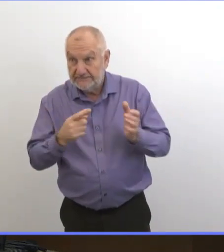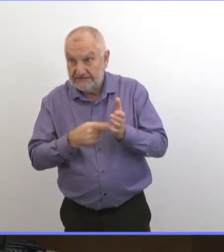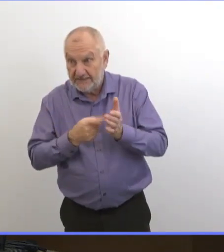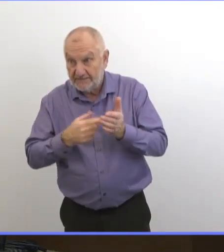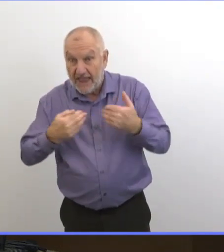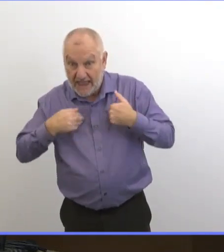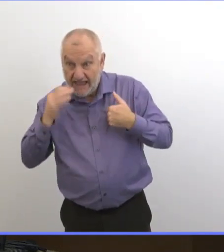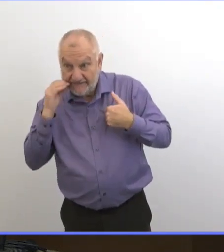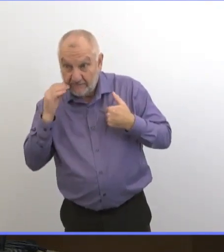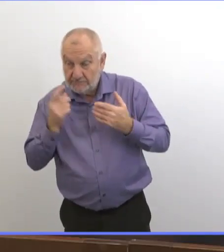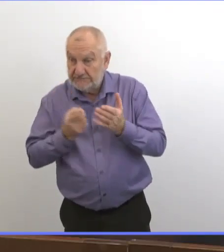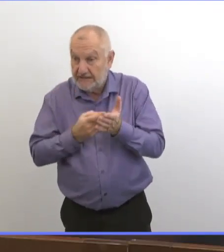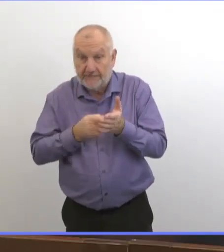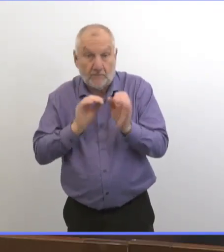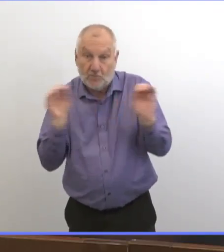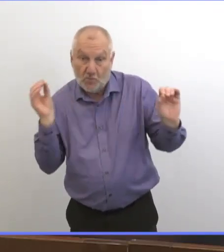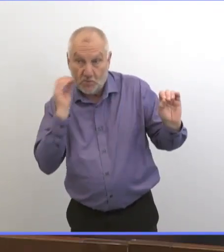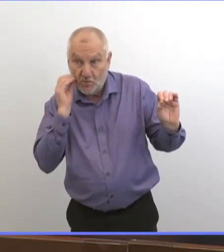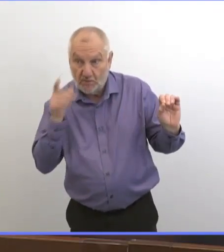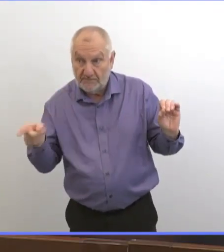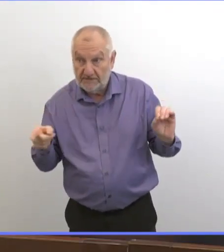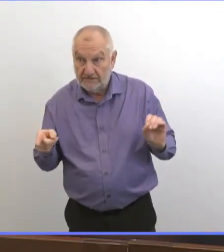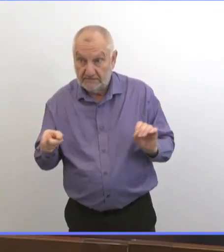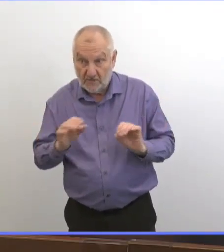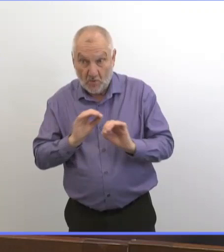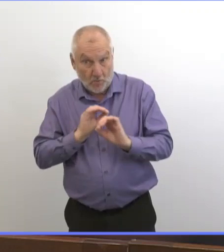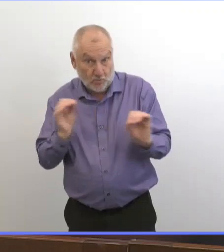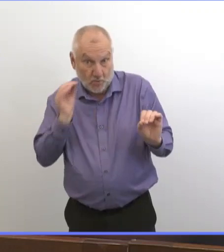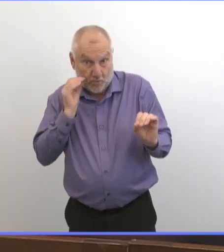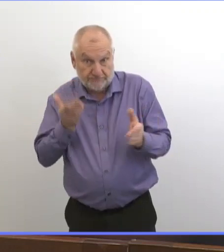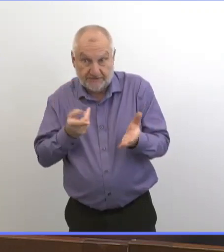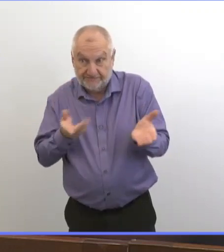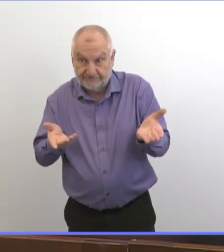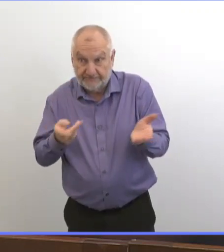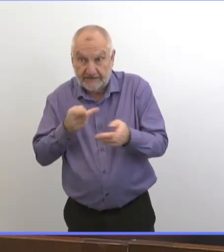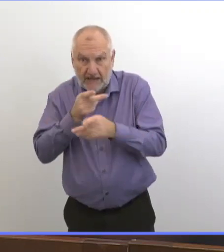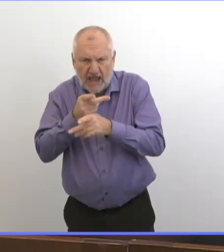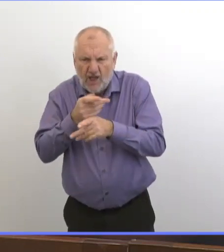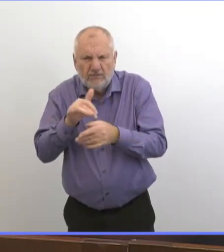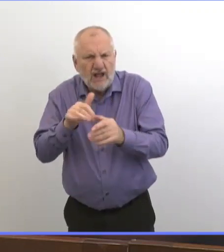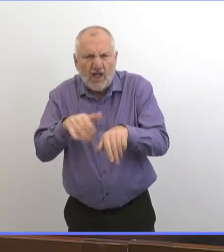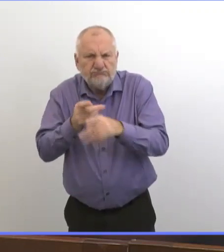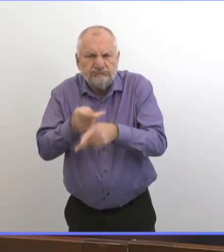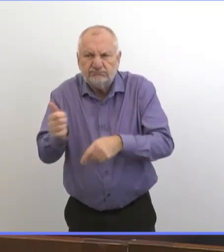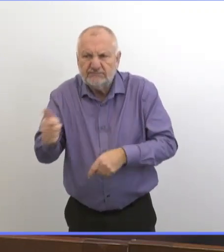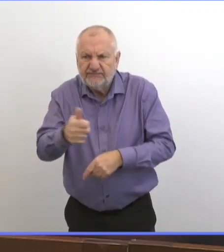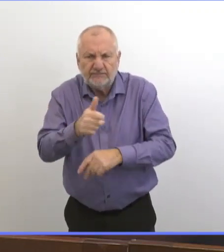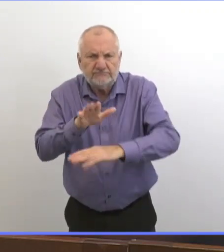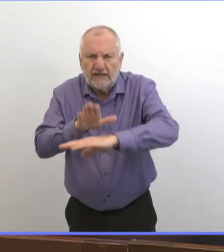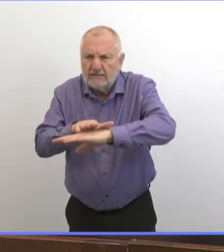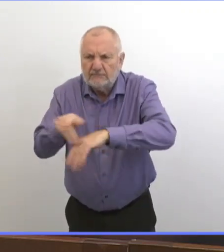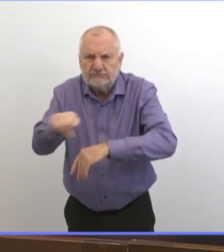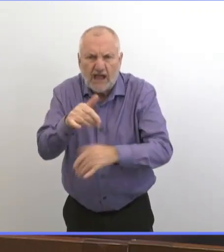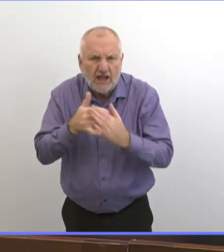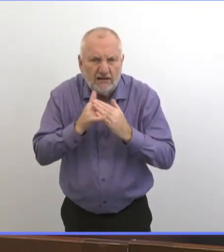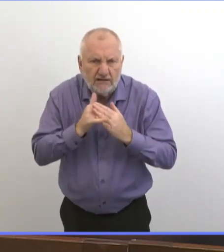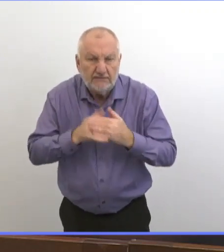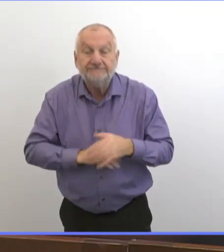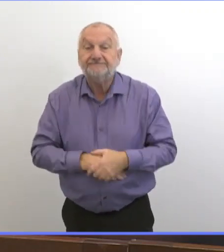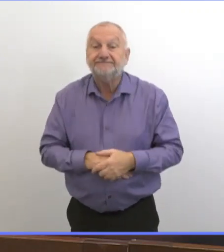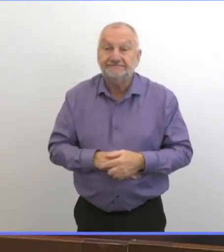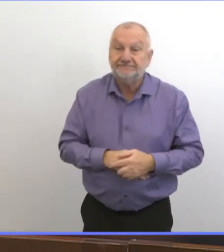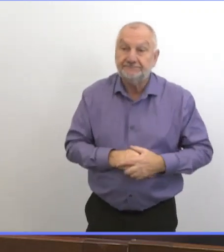vous pouvez dire aux gens qui sont sans-abri ? C'est un défi. C'est un énorme défi.